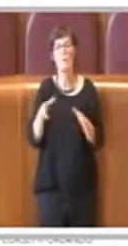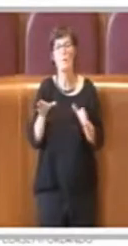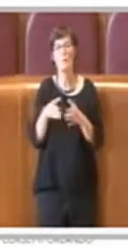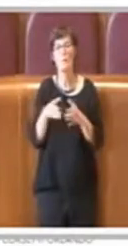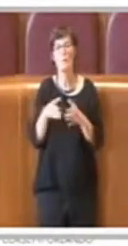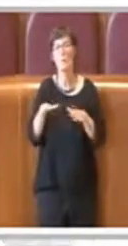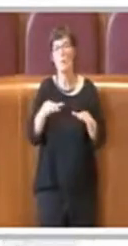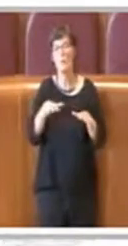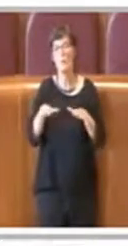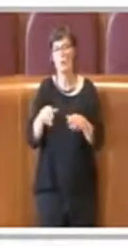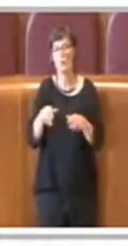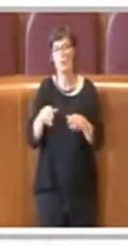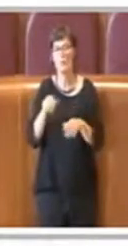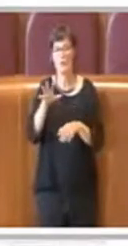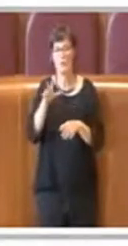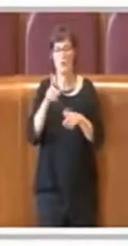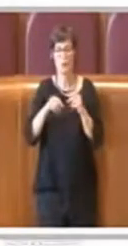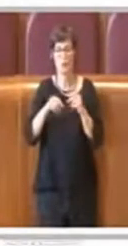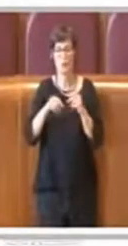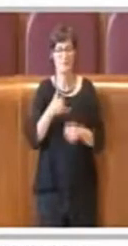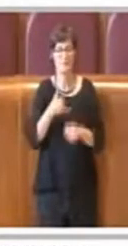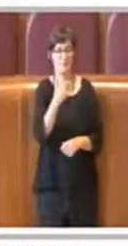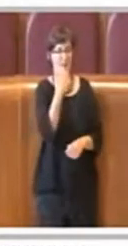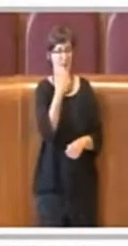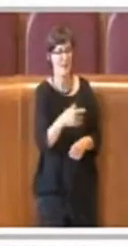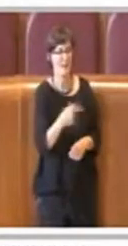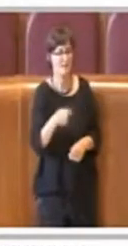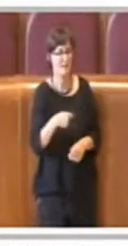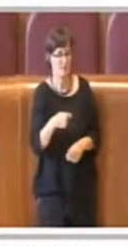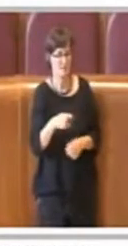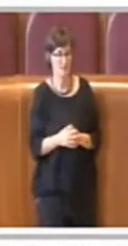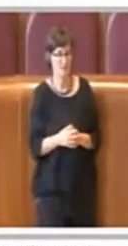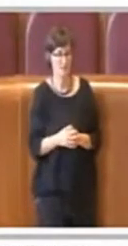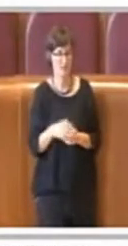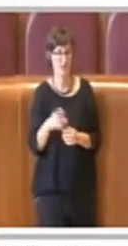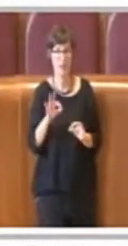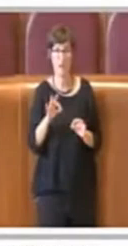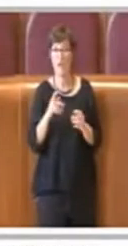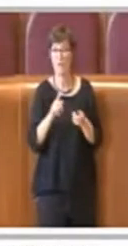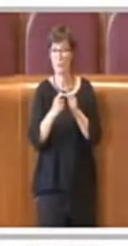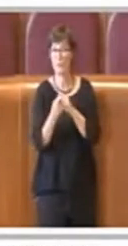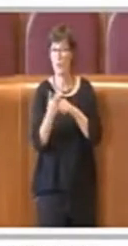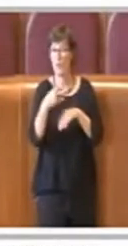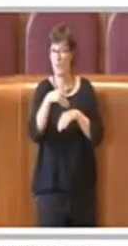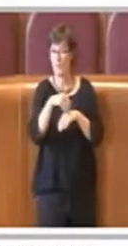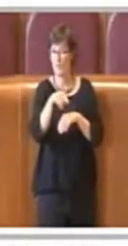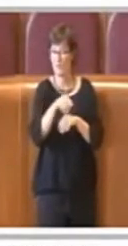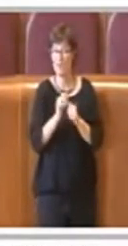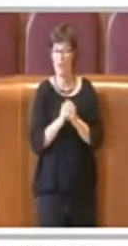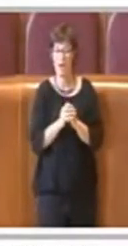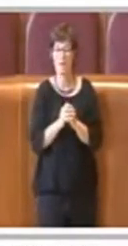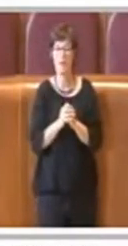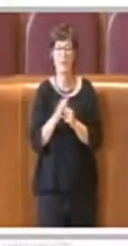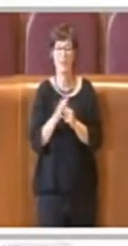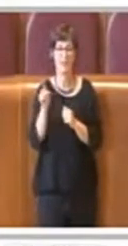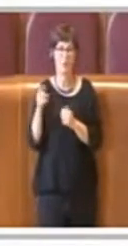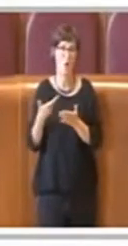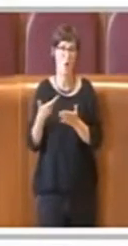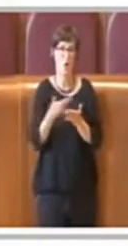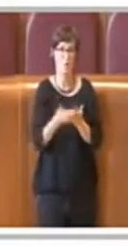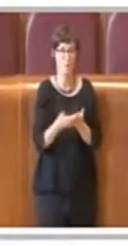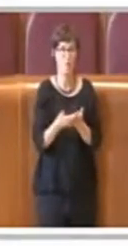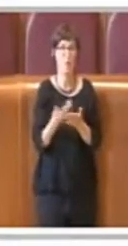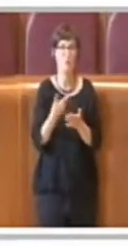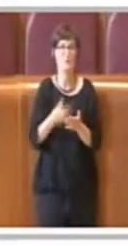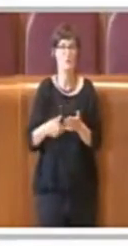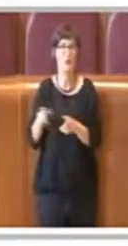Grazie Presidente, rispetto a questo emendamento in cui i consiglieri dei Fratelli d'Italia sollecitano